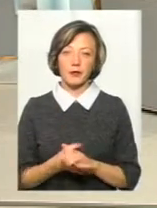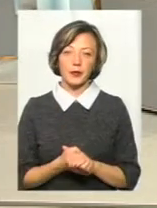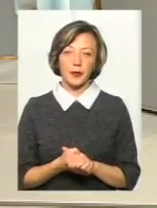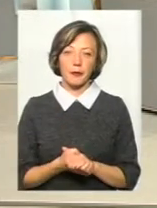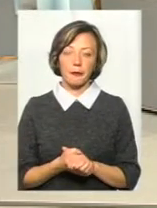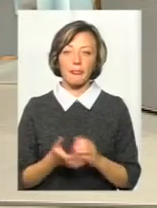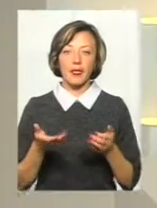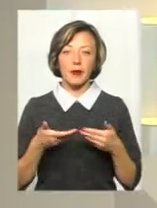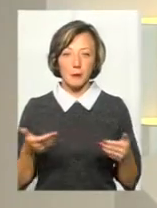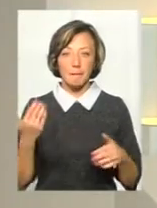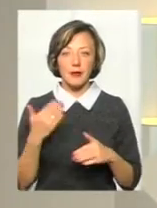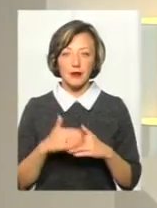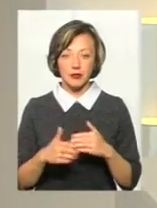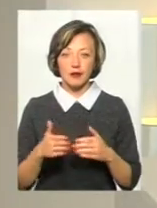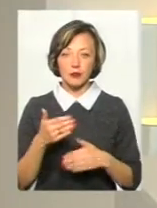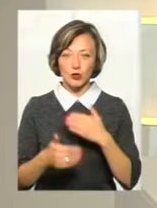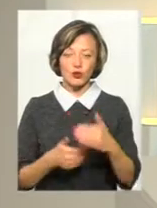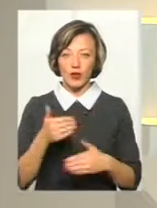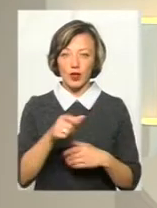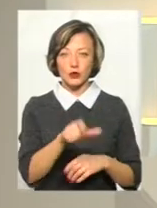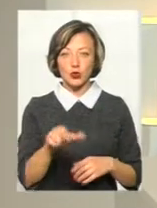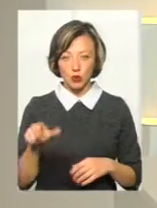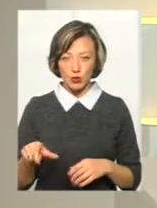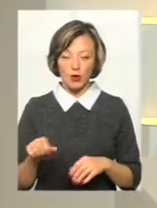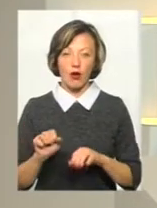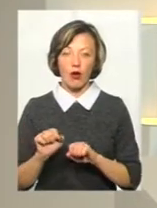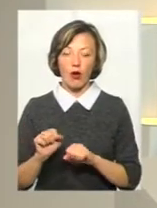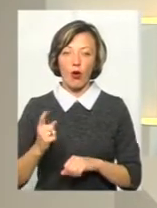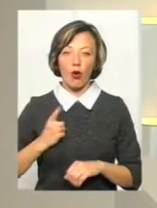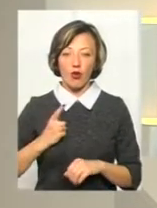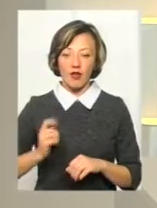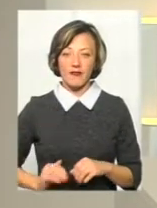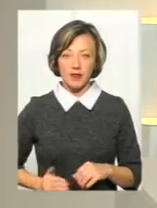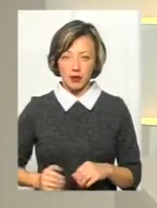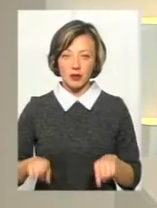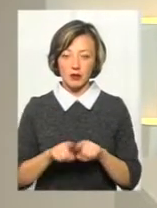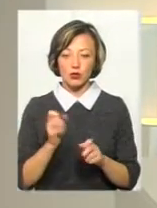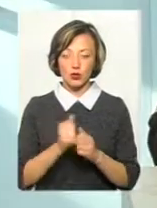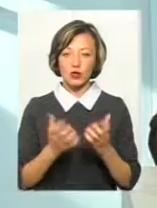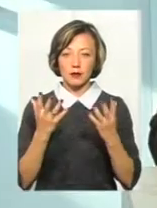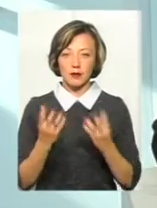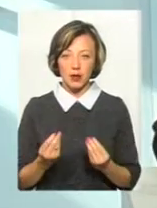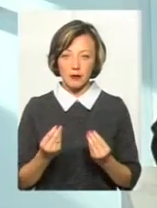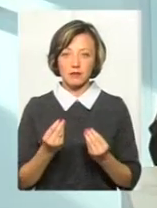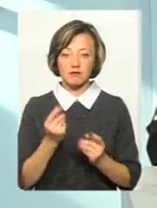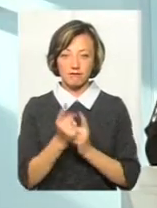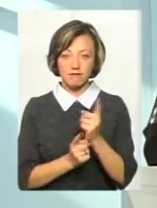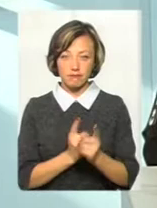Але ми вже просуваємося, люди просуваються, охоронні фірми з кожним днем все